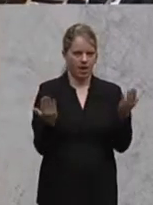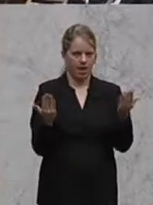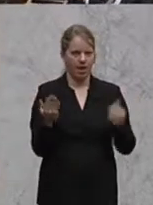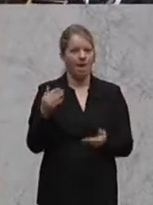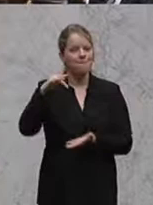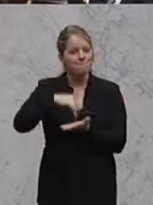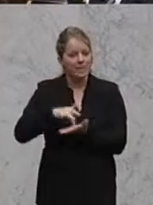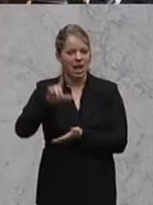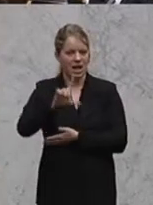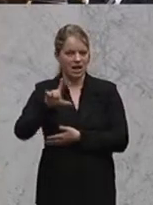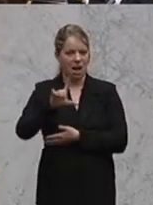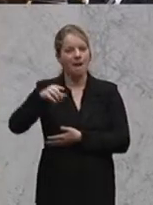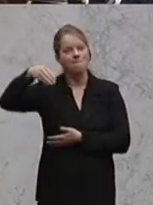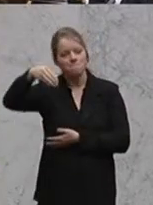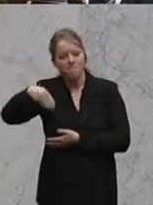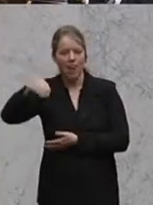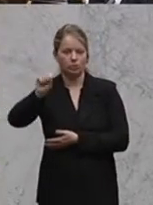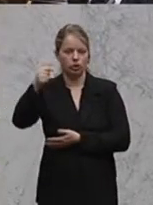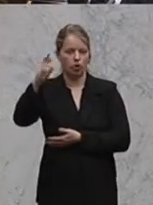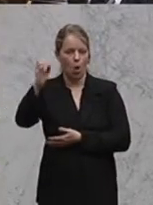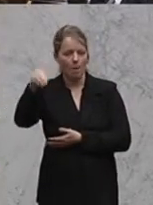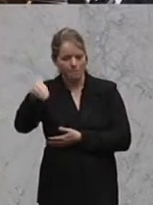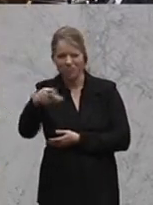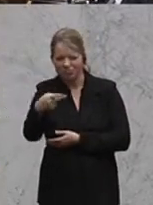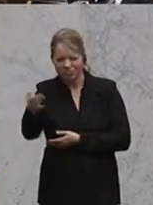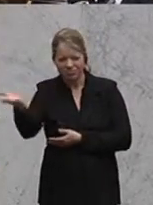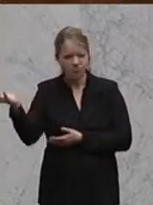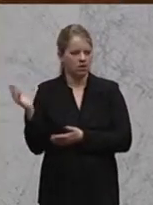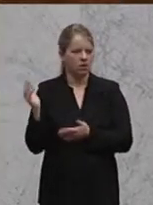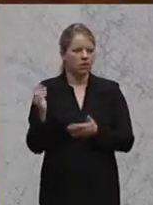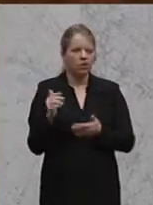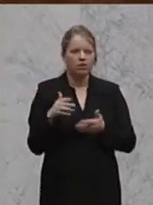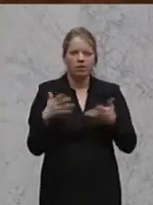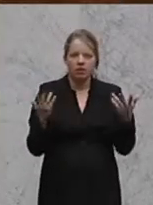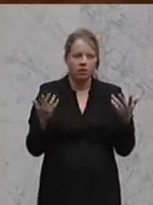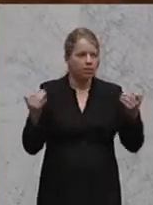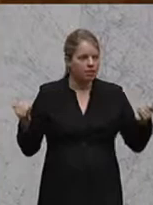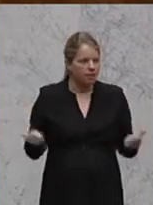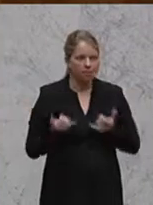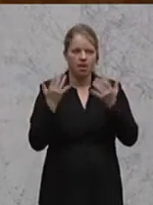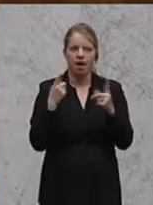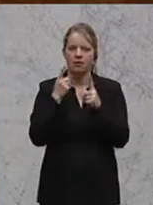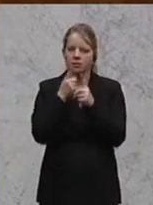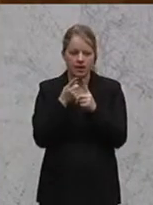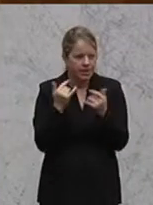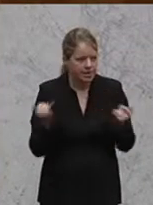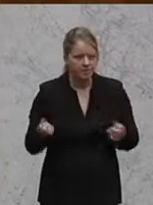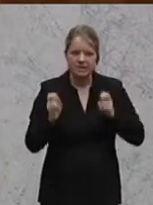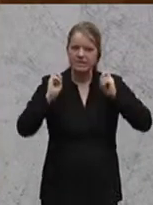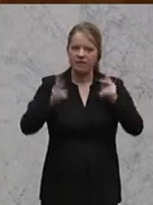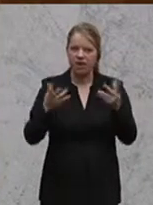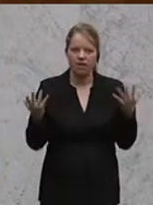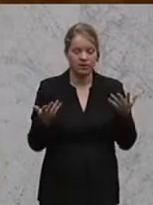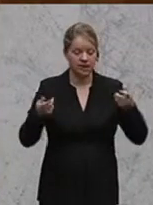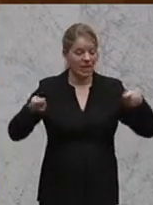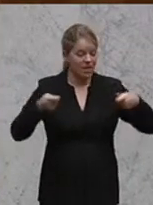Mitterländer, Malmström, es gibt ja schon Tausende auf der Welt, auch in Europa, auch in Österreich. Ja, das hat doch immer den Zweck gehabt, dass man Investoren, ob